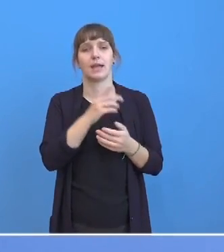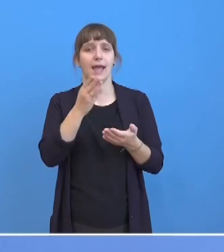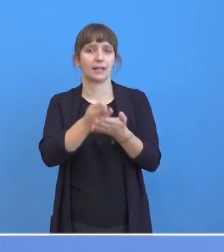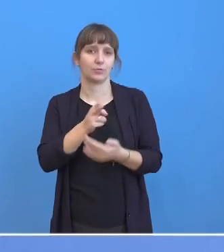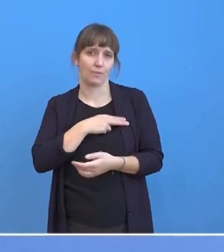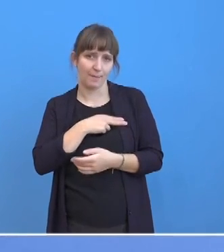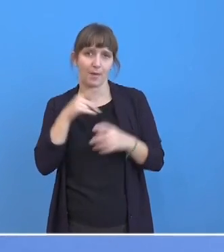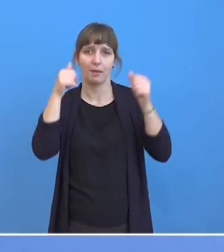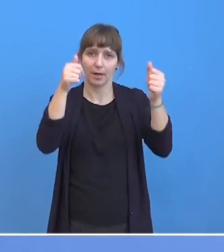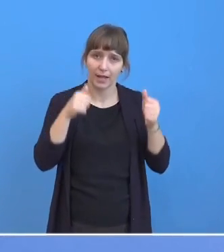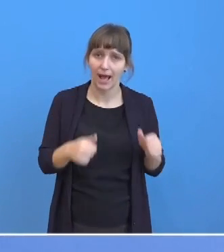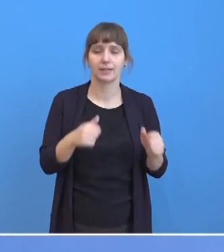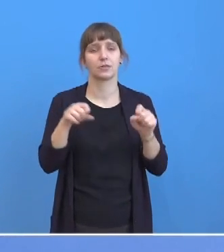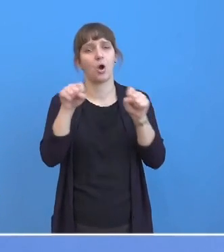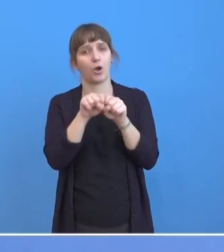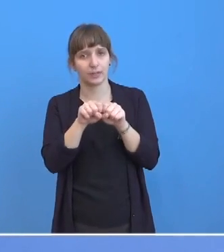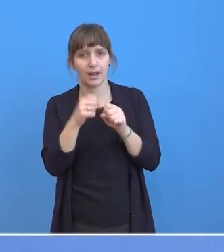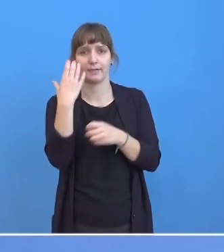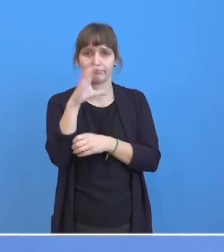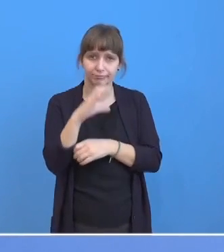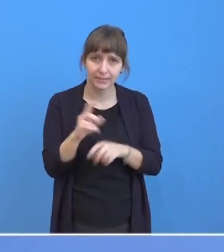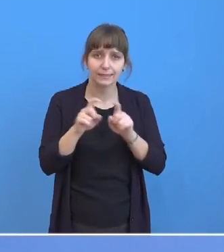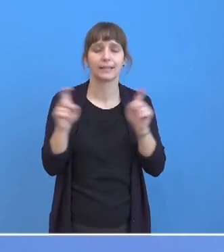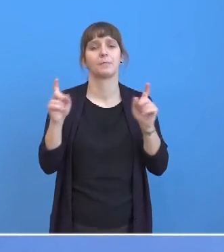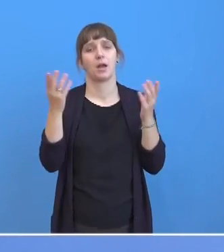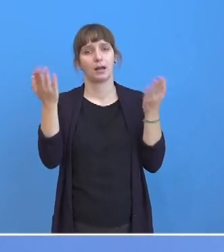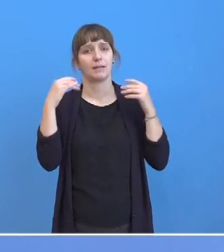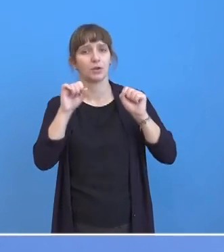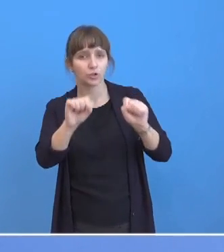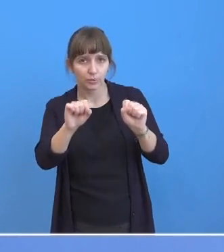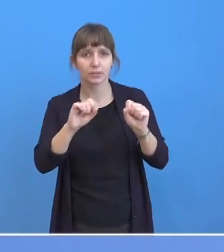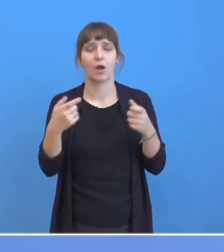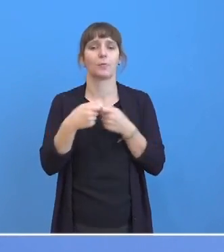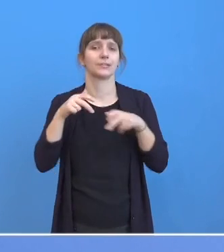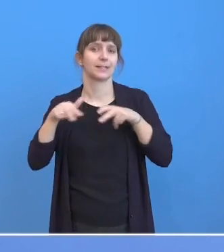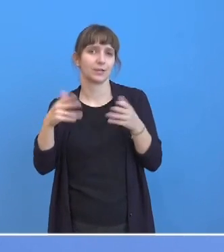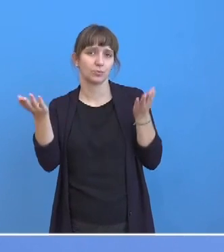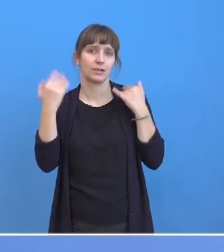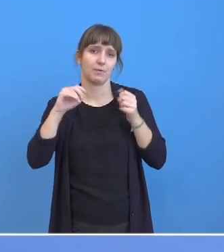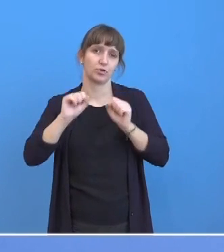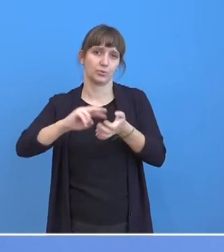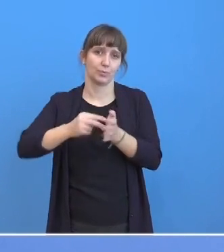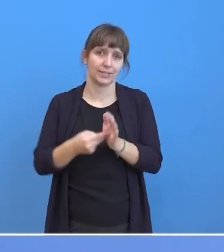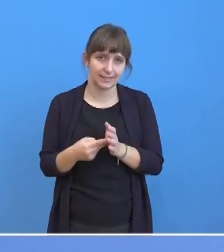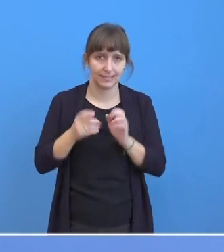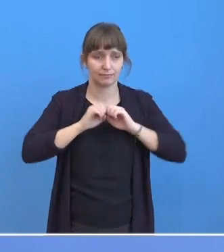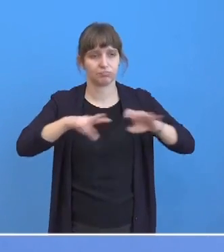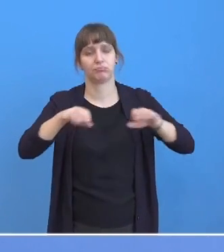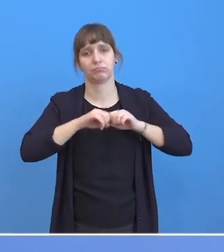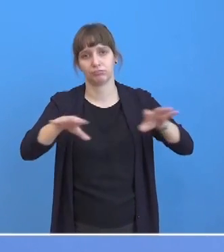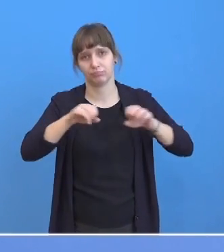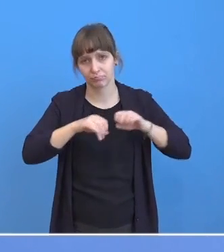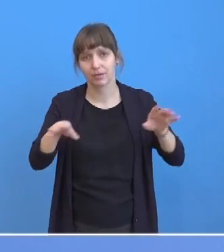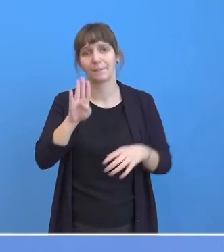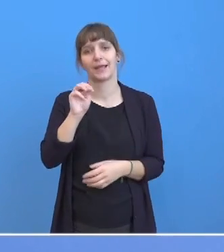-Anzeigen auf das Thema Klimaschutz und die Klimaschutzpolitik der Bundesregierung aufmerksam. Das haben wir gemeinsam mit dem